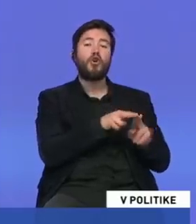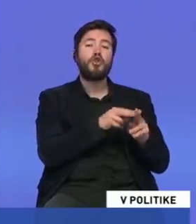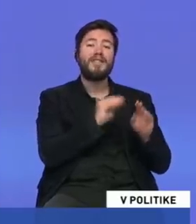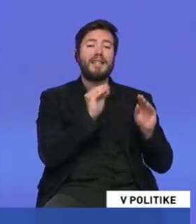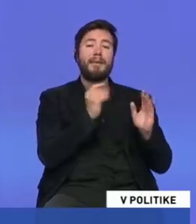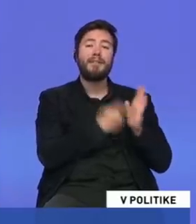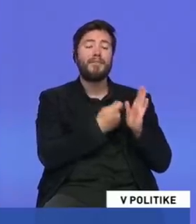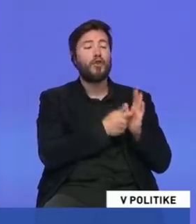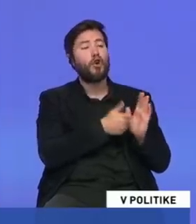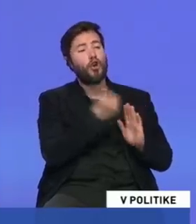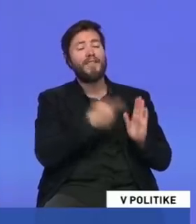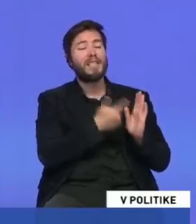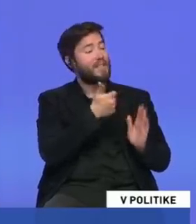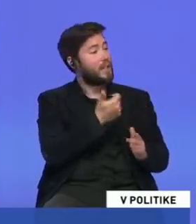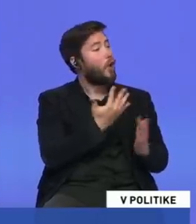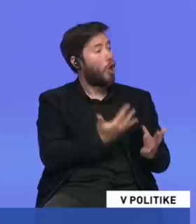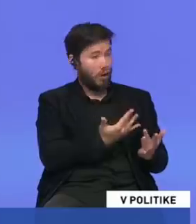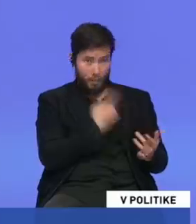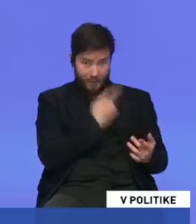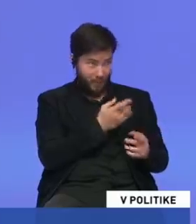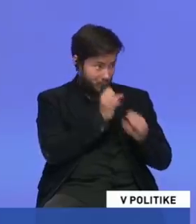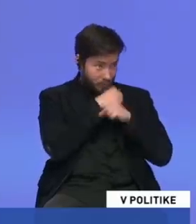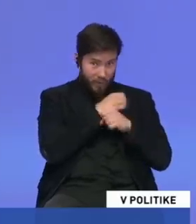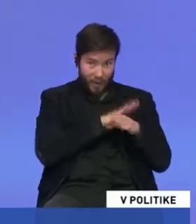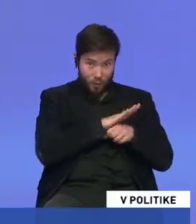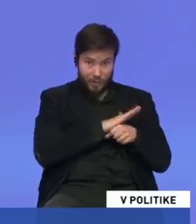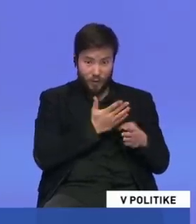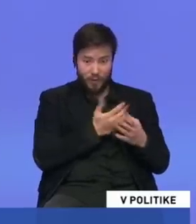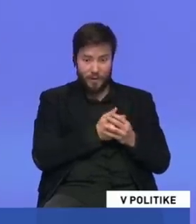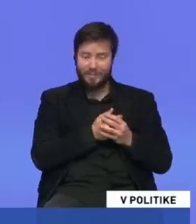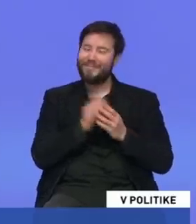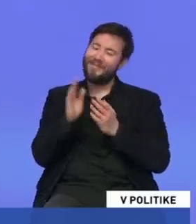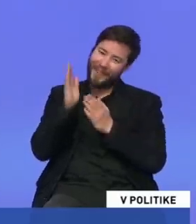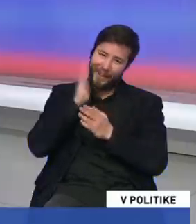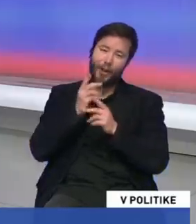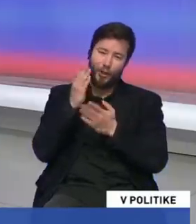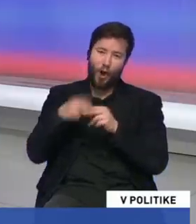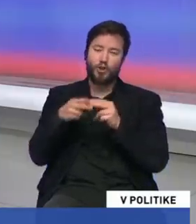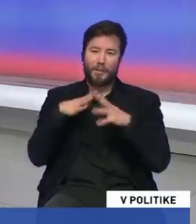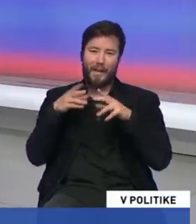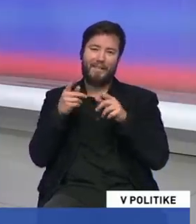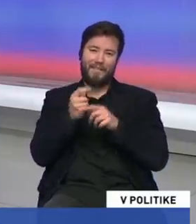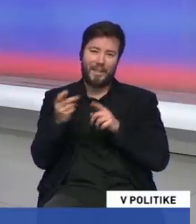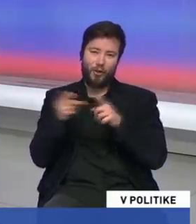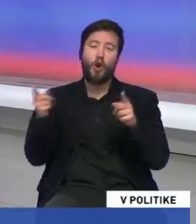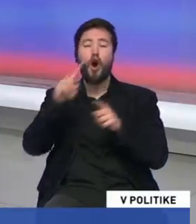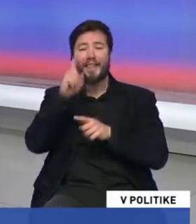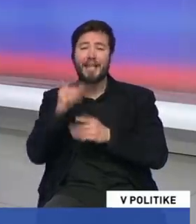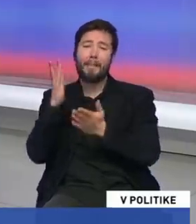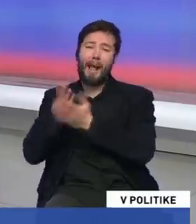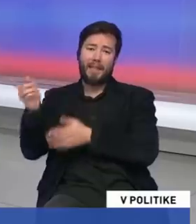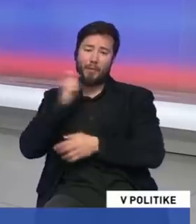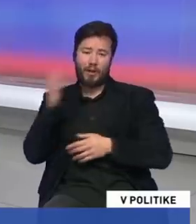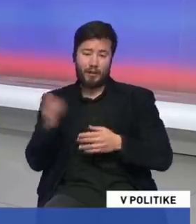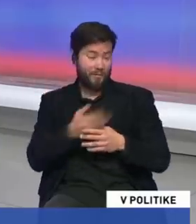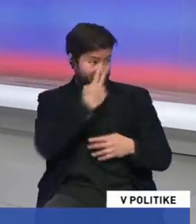2021. A koľko je mi to, povedzte, to je také tajomstvo? No dokončite, pán Fico, otázky dáva pán moderátor. Je dobre, kočíme sa to ovovali. Jasné, že nič tu